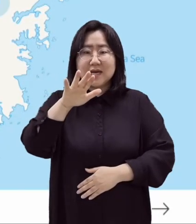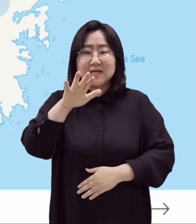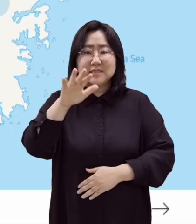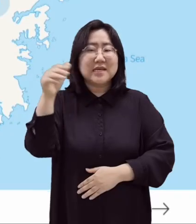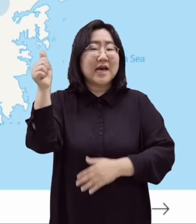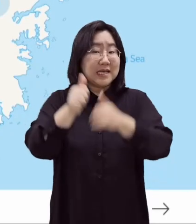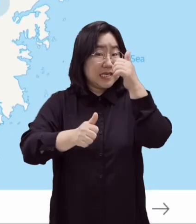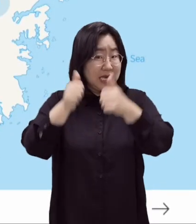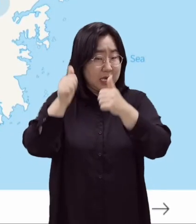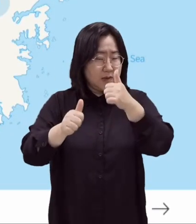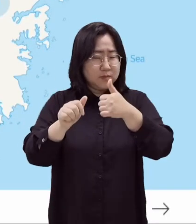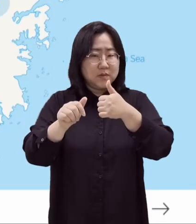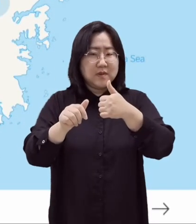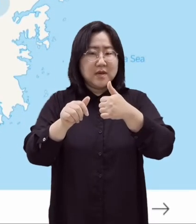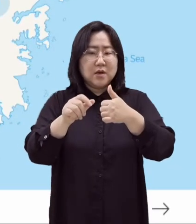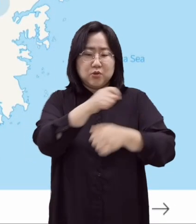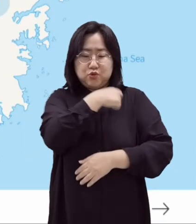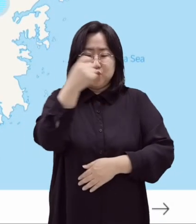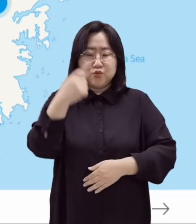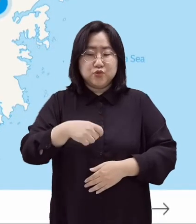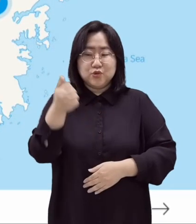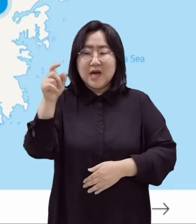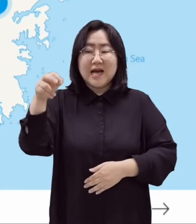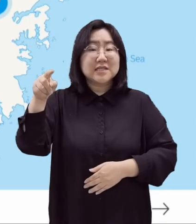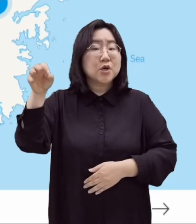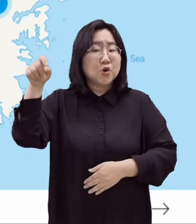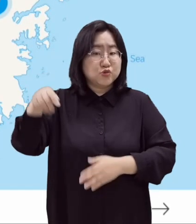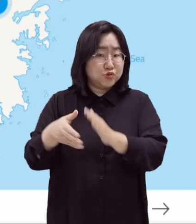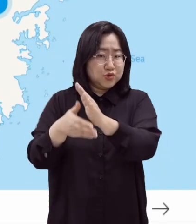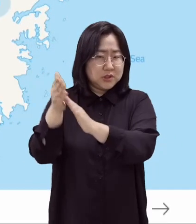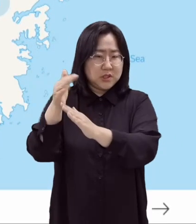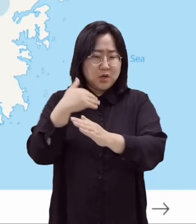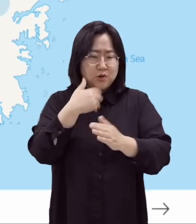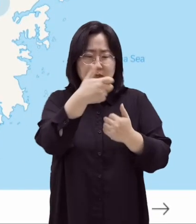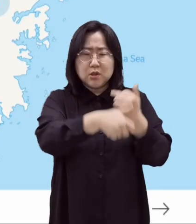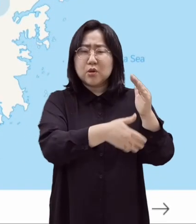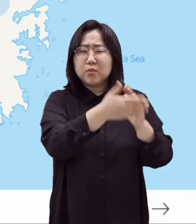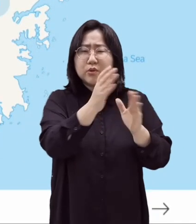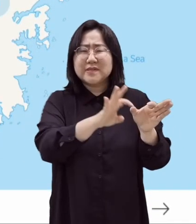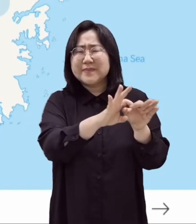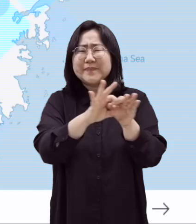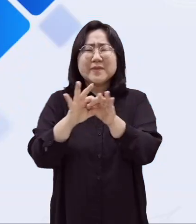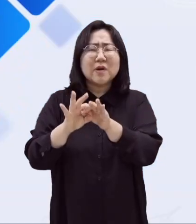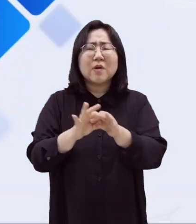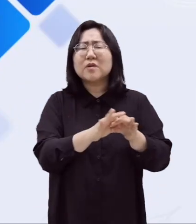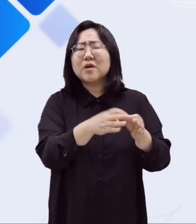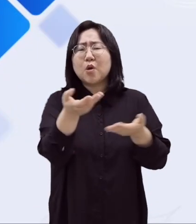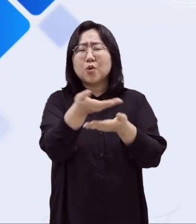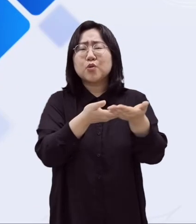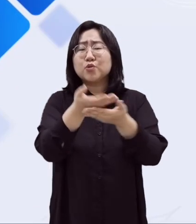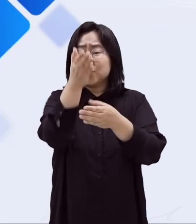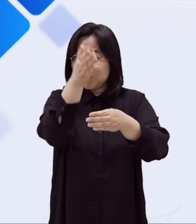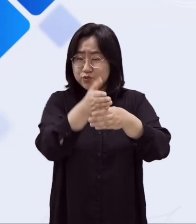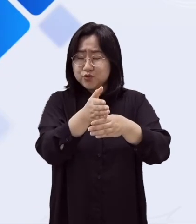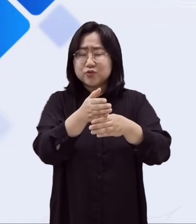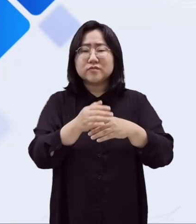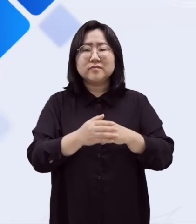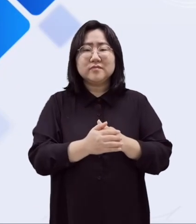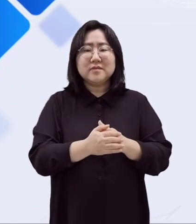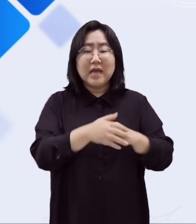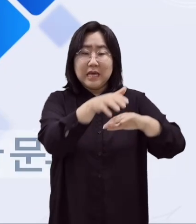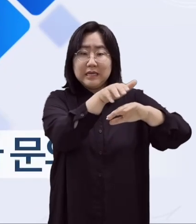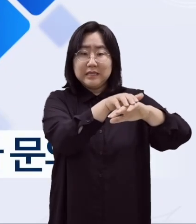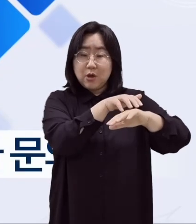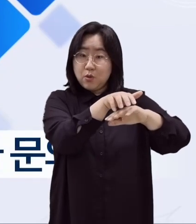항저우시는 서귀포시와 오랜 인연으로 자매도시 등 활발한 교류를 이어오고 있는데요. 대회